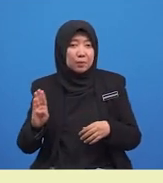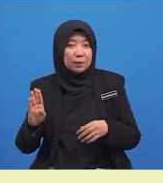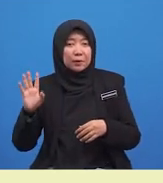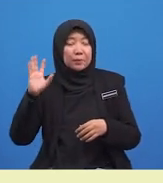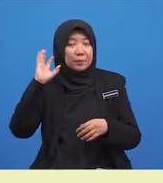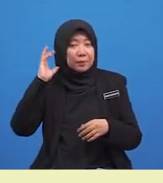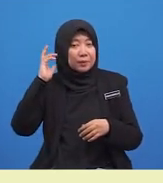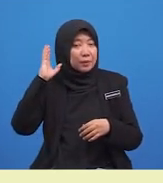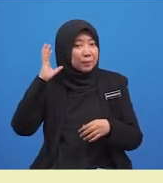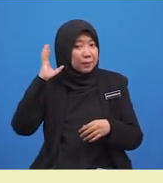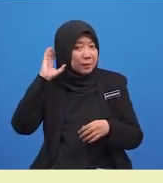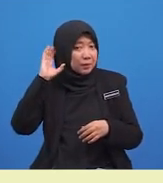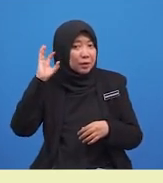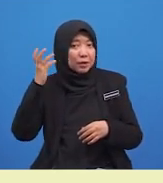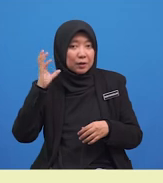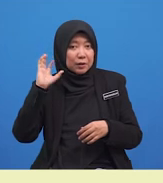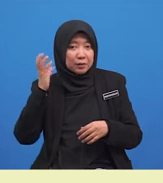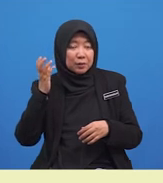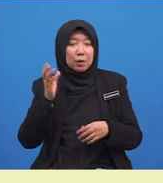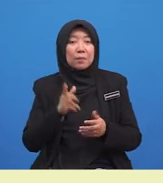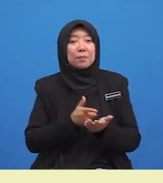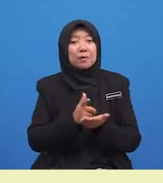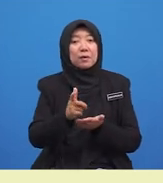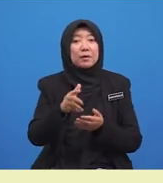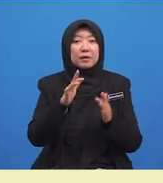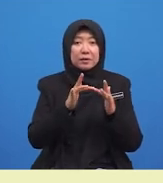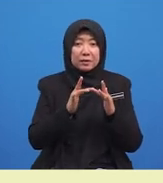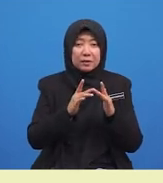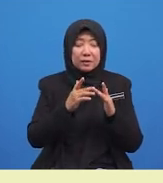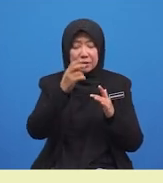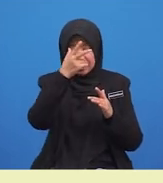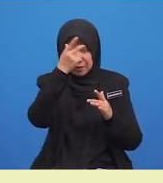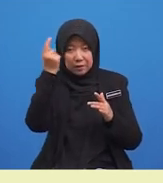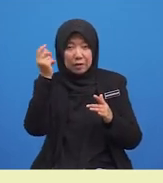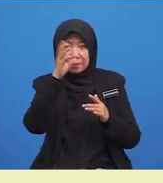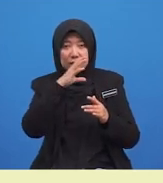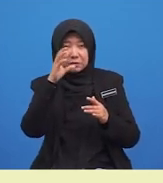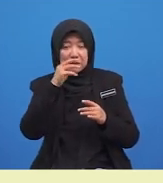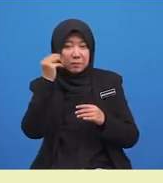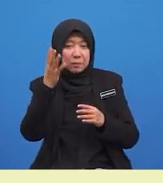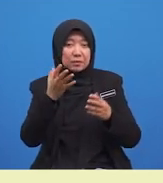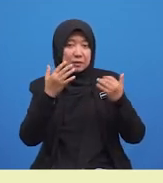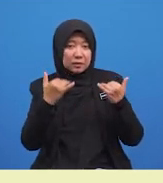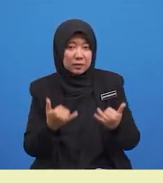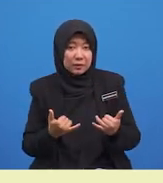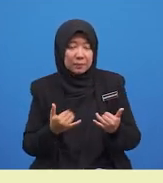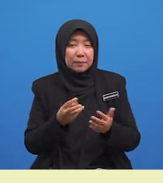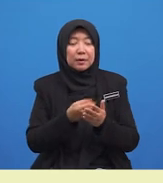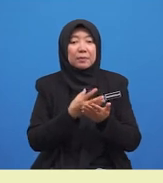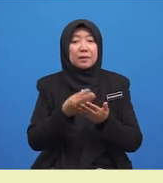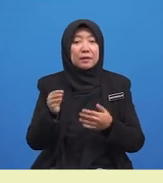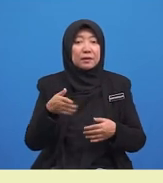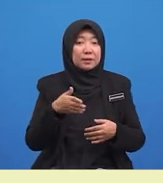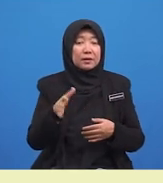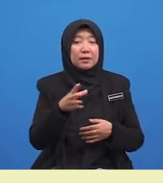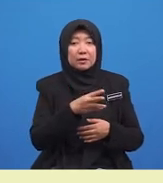Melayari internet kerana mencari maklumat terkini. Membeli ikan dan sayur-sayuran